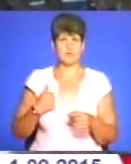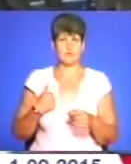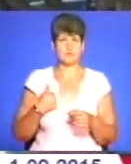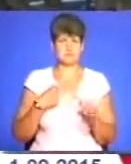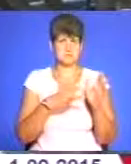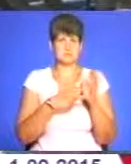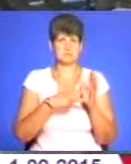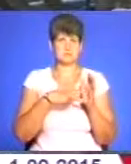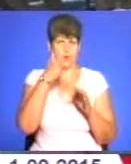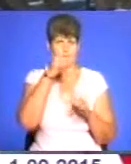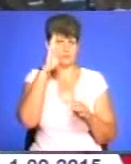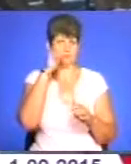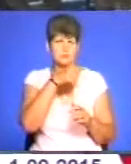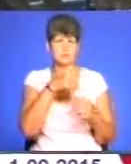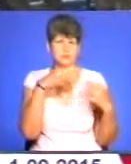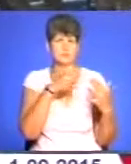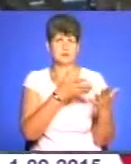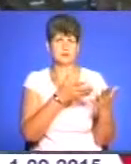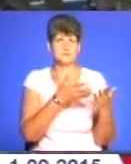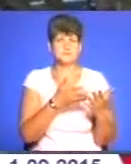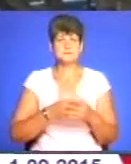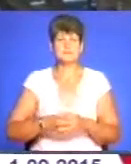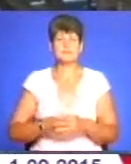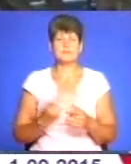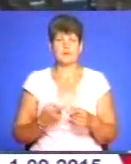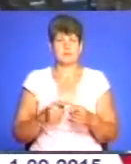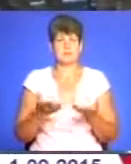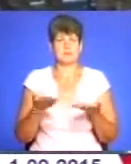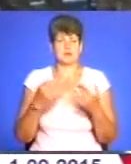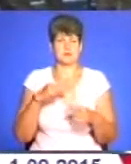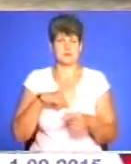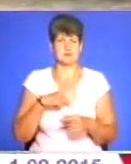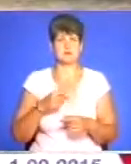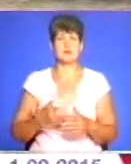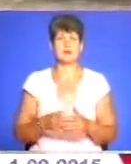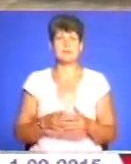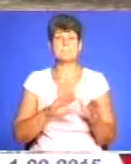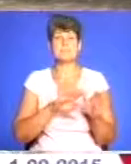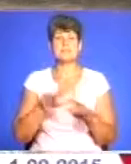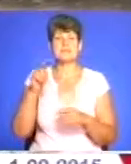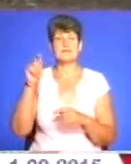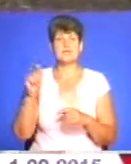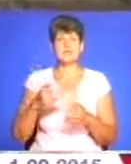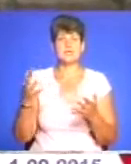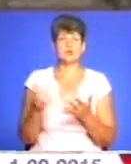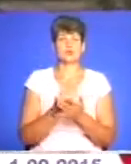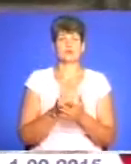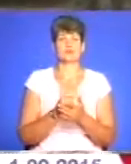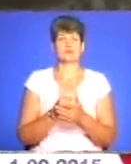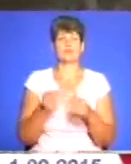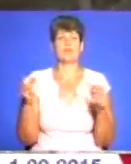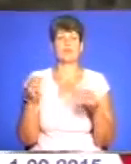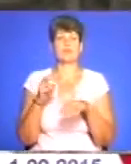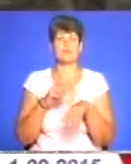сімирічний хлопчик. Це якось для піднесення бойового духу все використовувалося. Після війни Славко здобув професію лікаря.